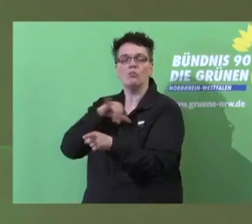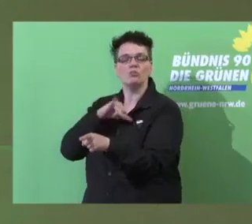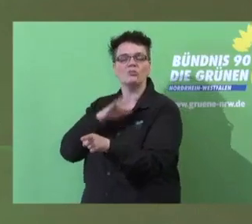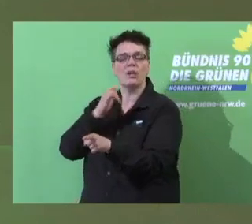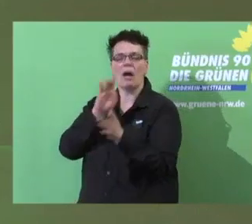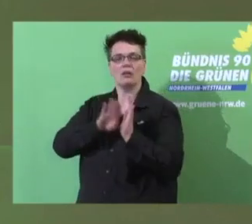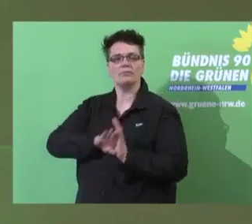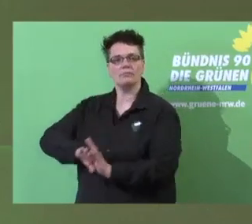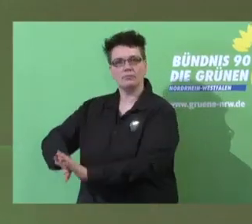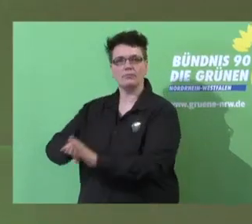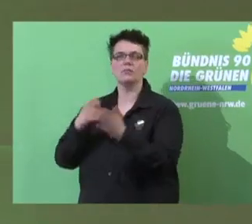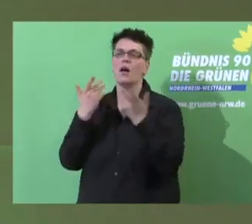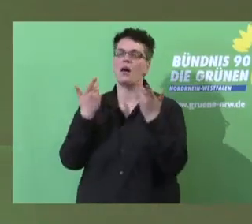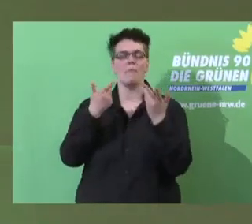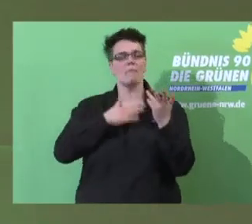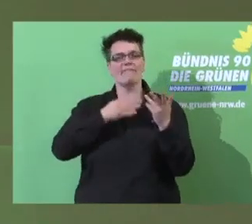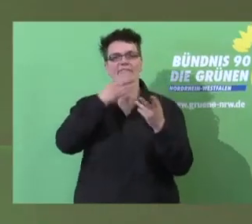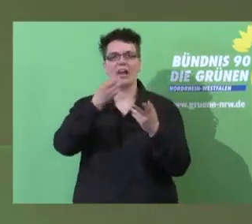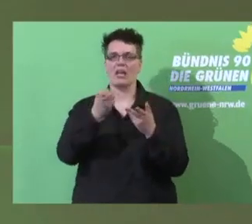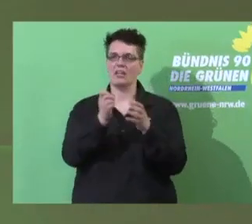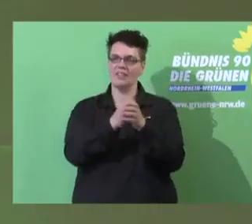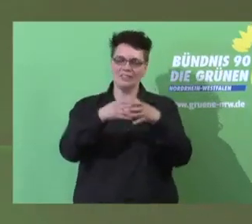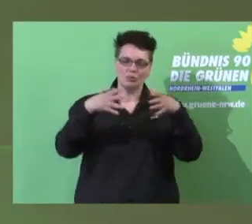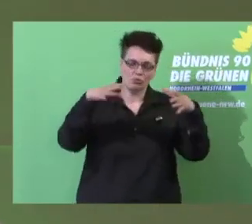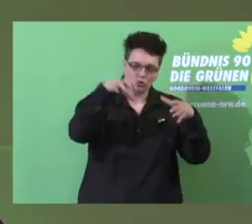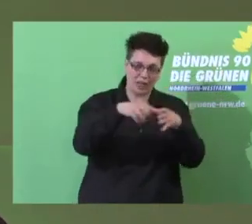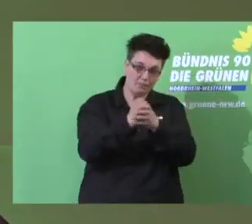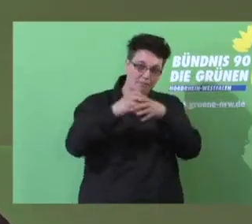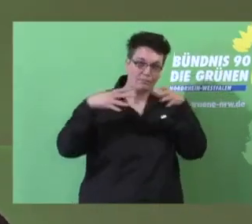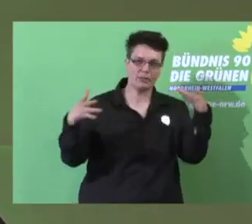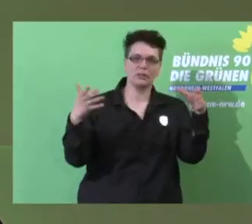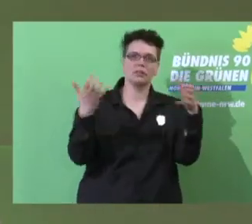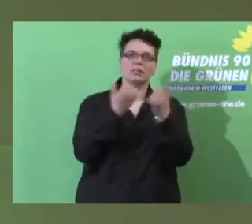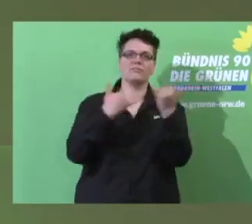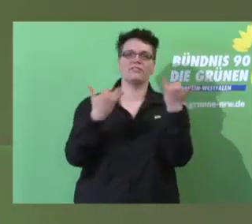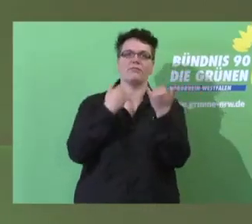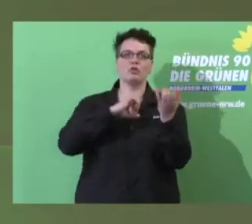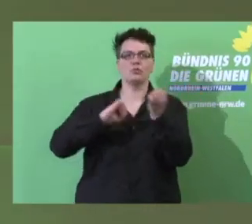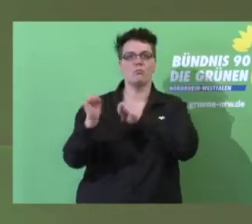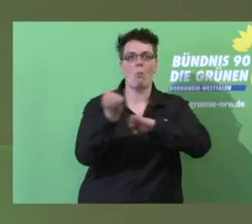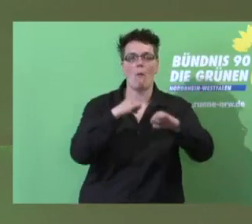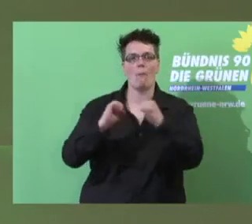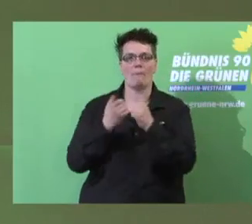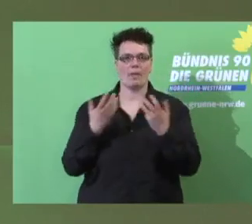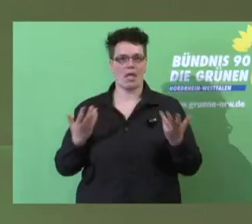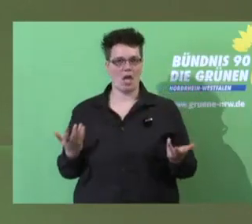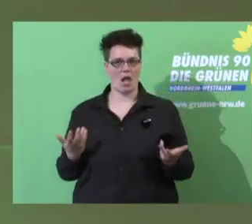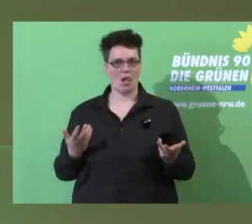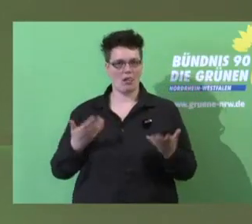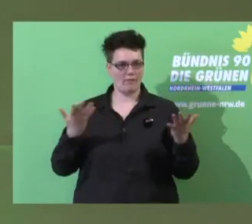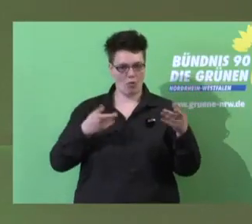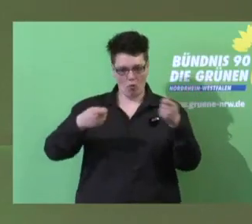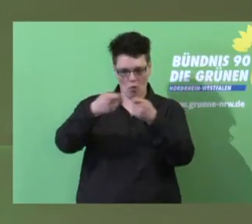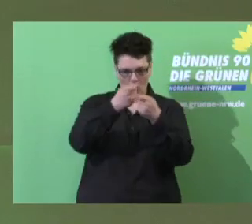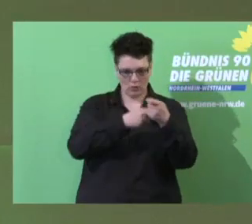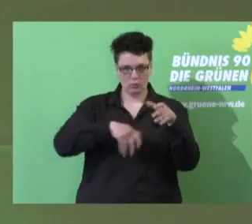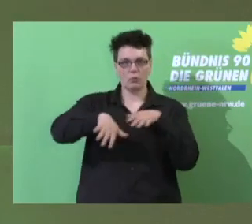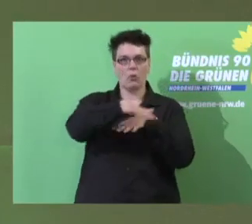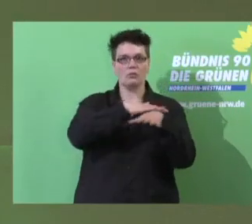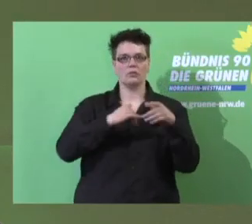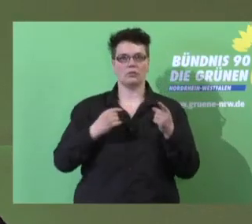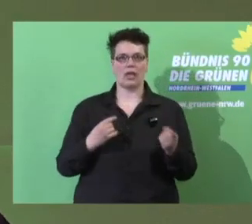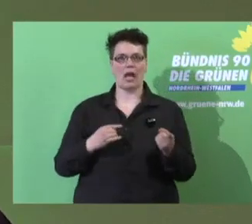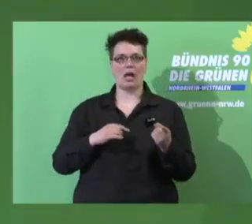Großstädte organisieren? Wo sind eure Ansätze? Wo sind eure Konzepte? Wollen wir einen Stundentakt auch für den ländlicheren Raum haben?